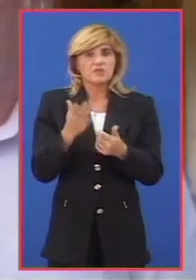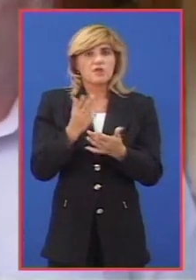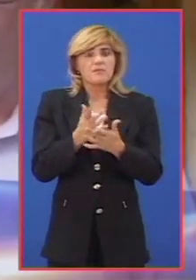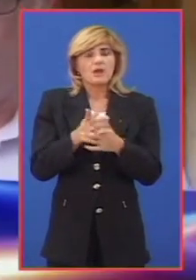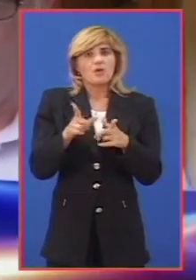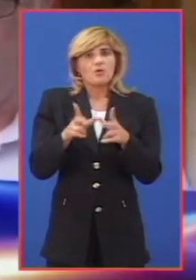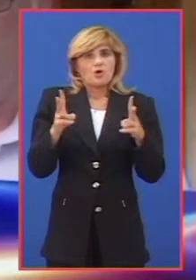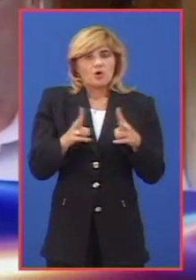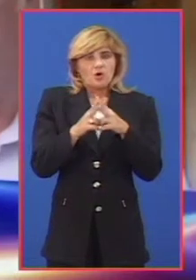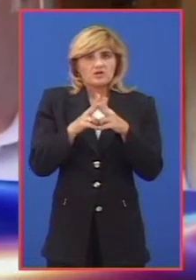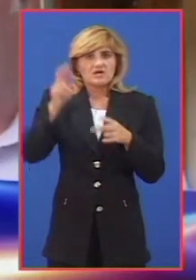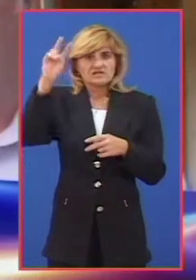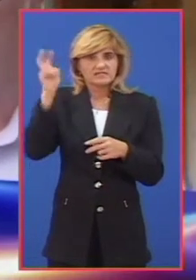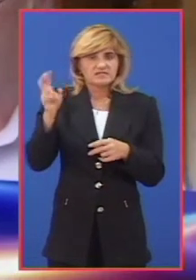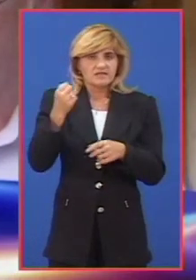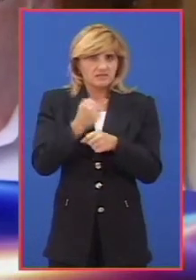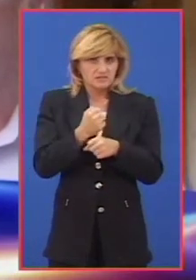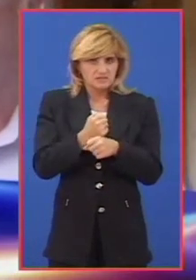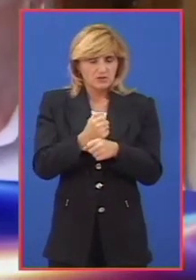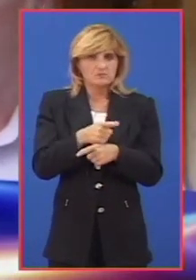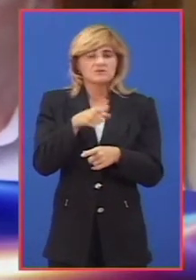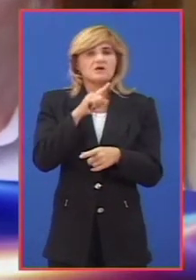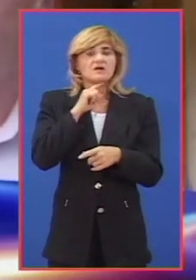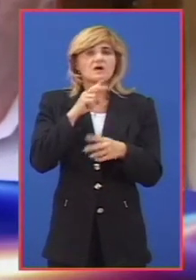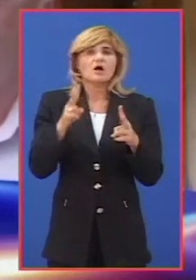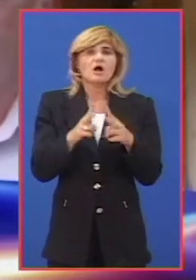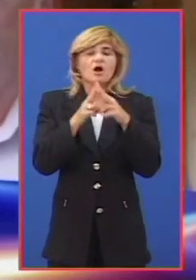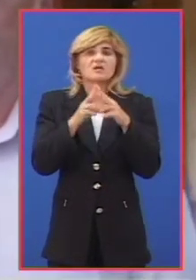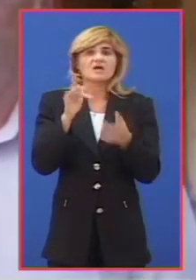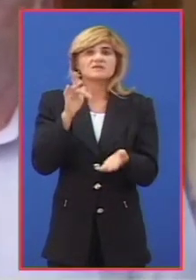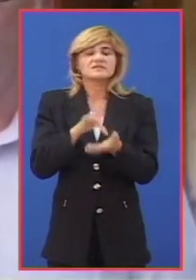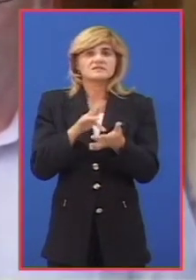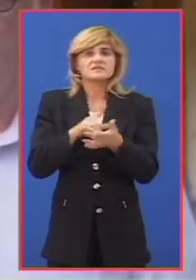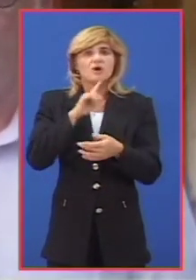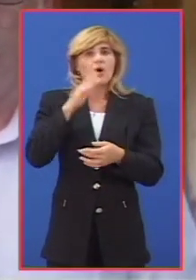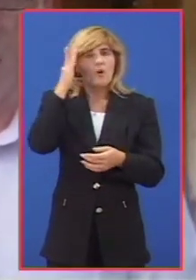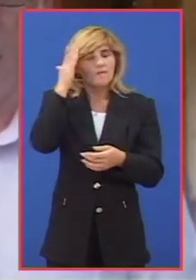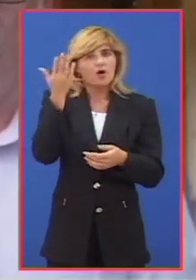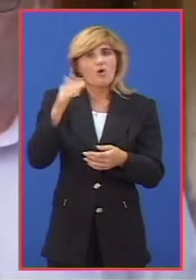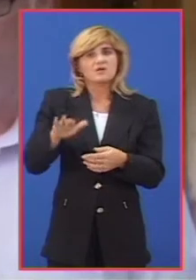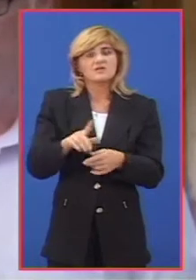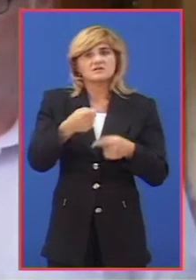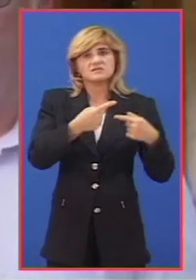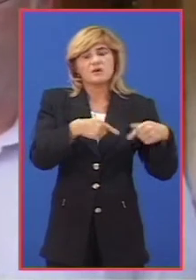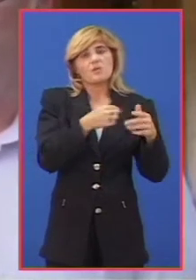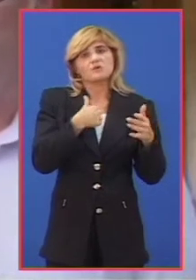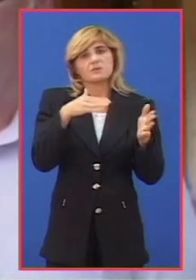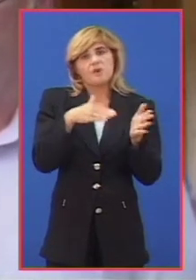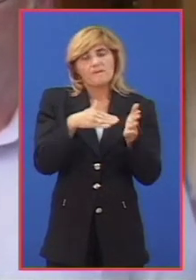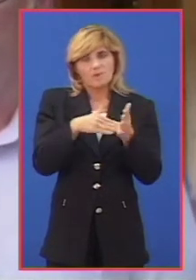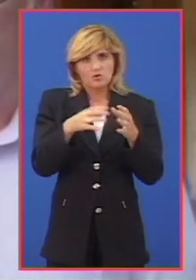sa Centrom za socijalni rad, bili smo u kontaktu sa Centrom koja vodi brigo o deci sa posebnim potrebama.